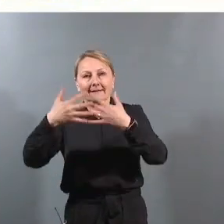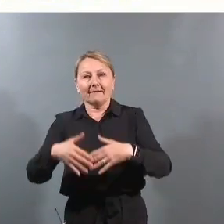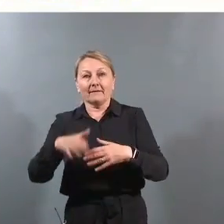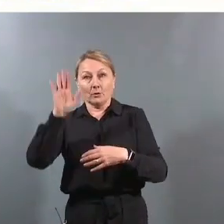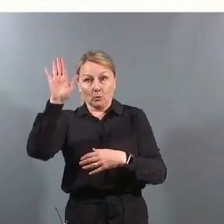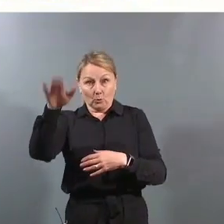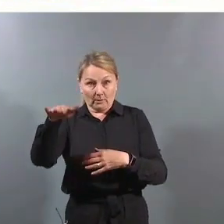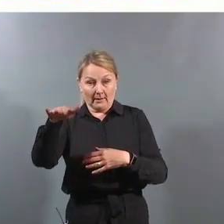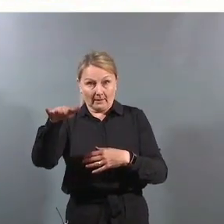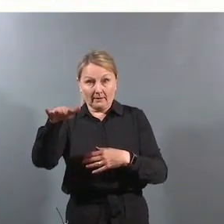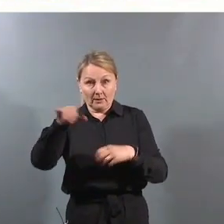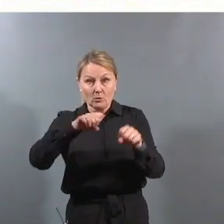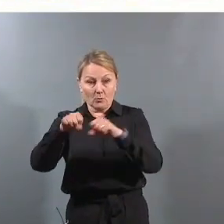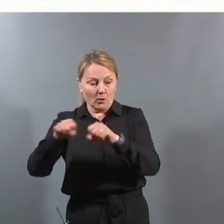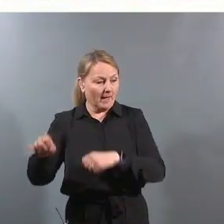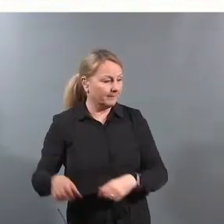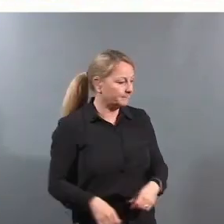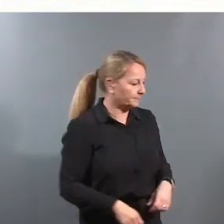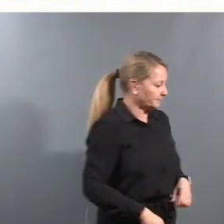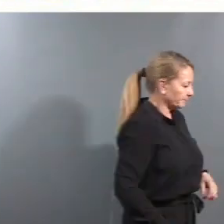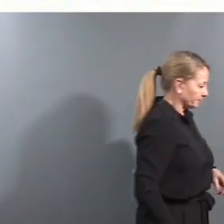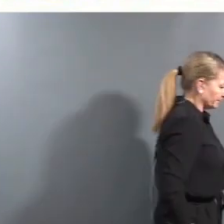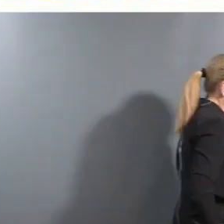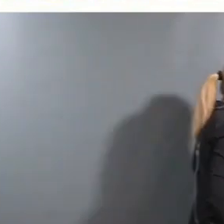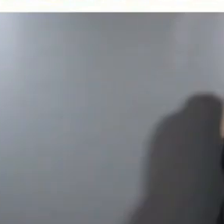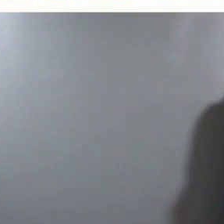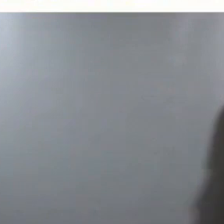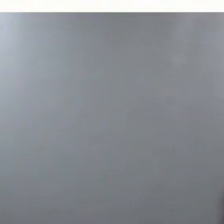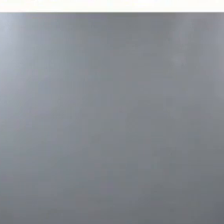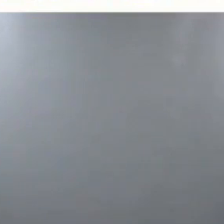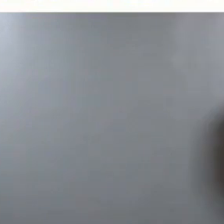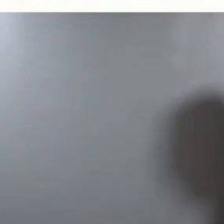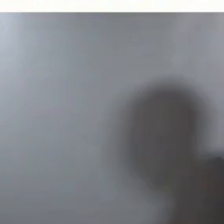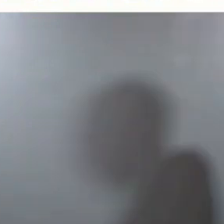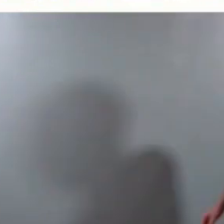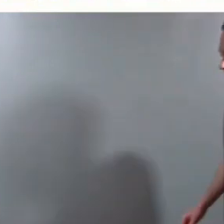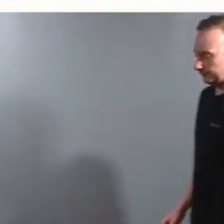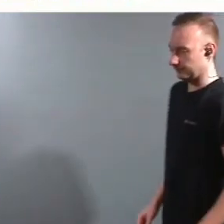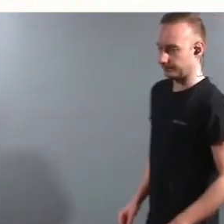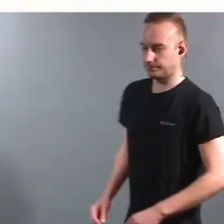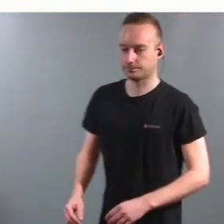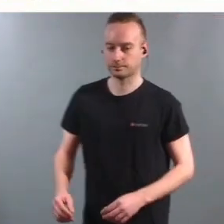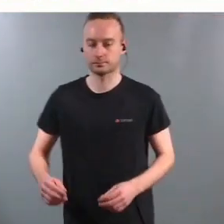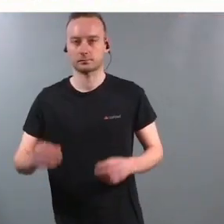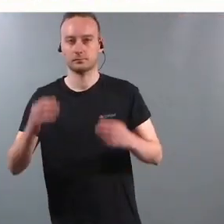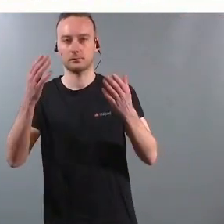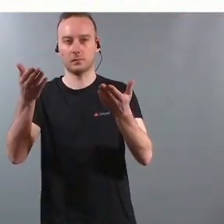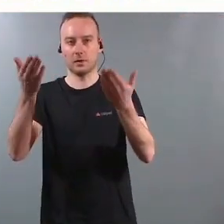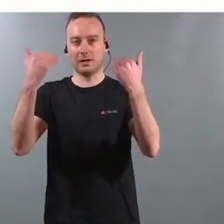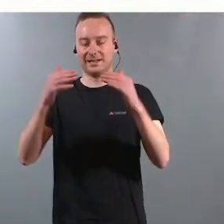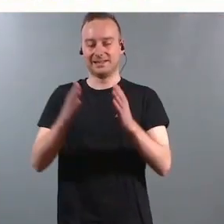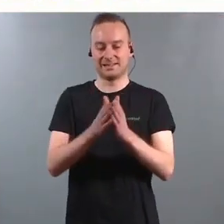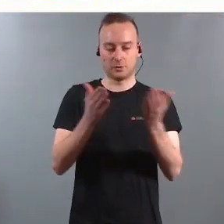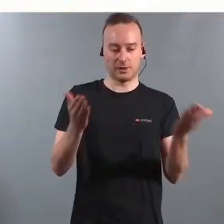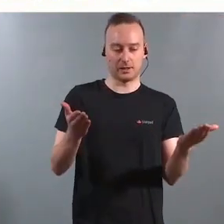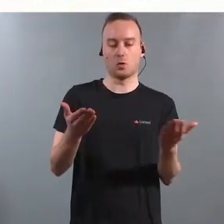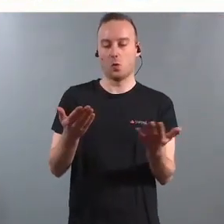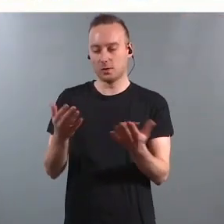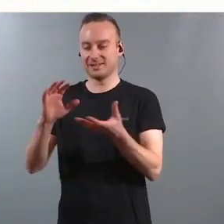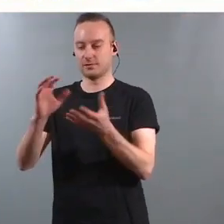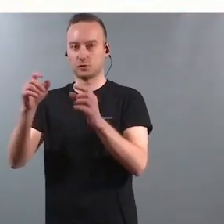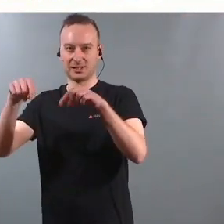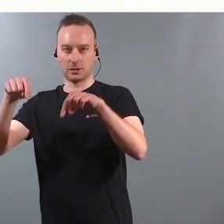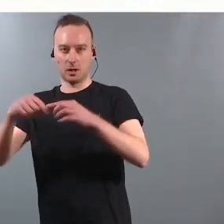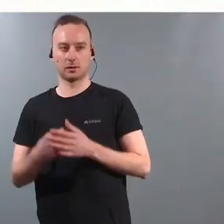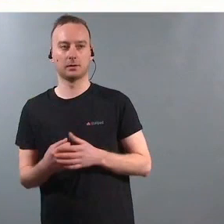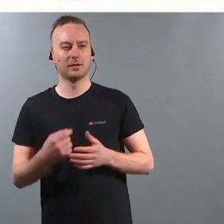ute i kommunene. Så tenkte jeg at skulle si litt om historikken og dagens situasjon. For de av dere som da jobber med dette